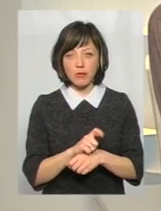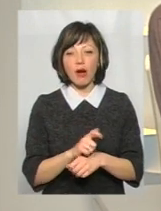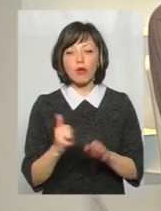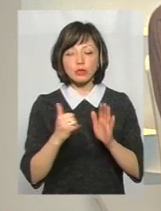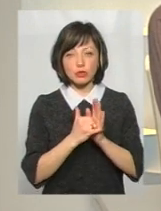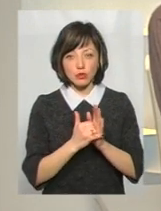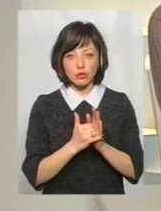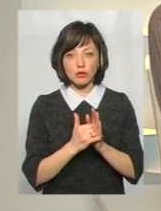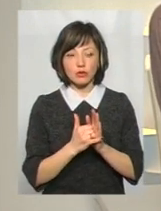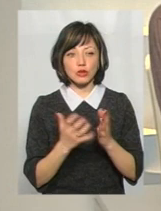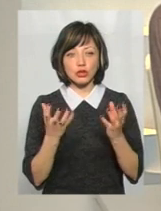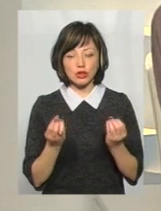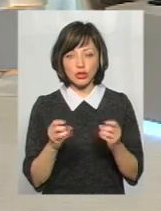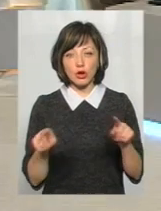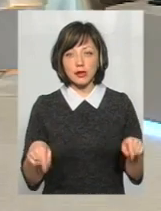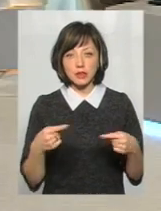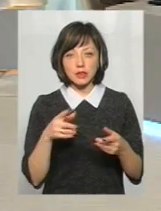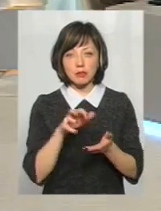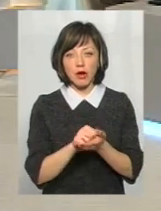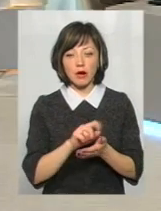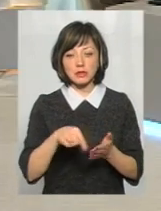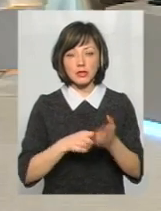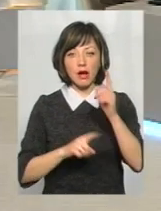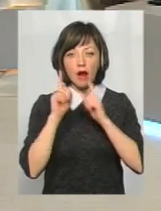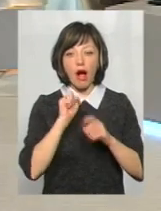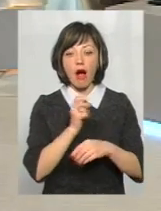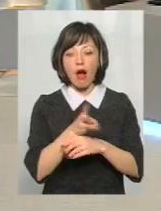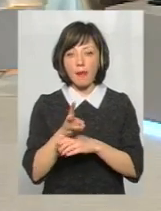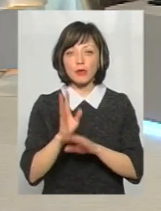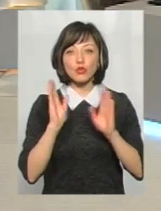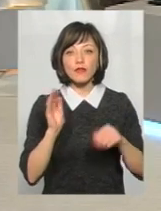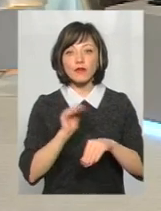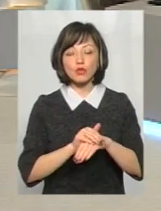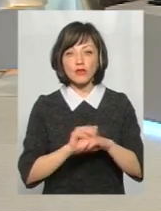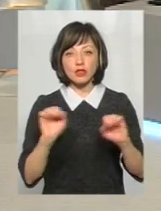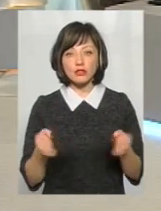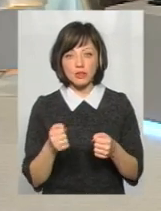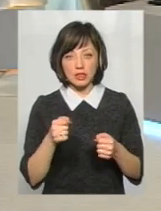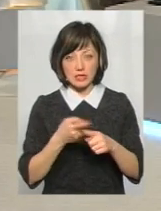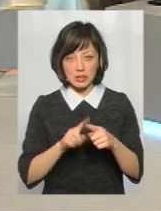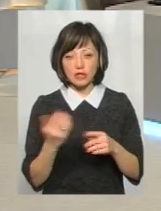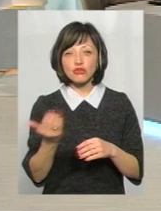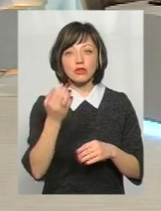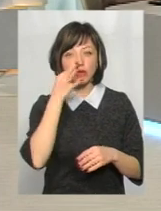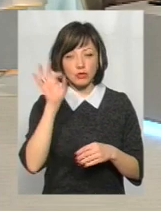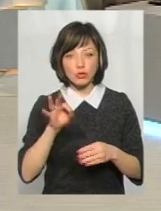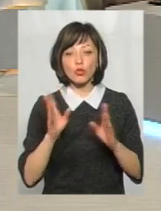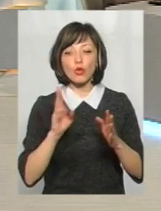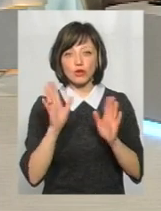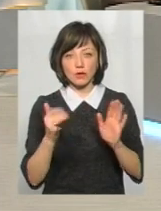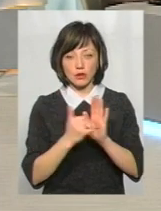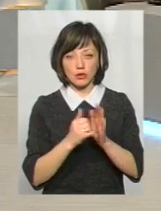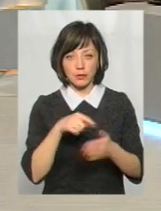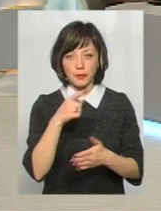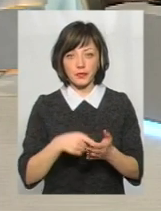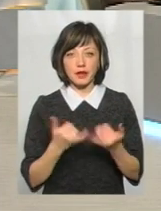їх встановленням, організацією встановлення займається міська рада, а камери, які фіксуватимуть швидкість, це в чій компетенції, хто буде встановлювати?